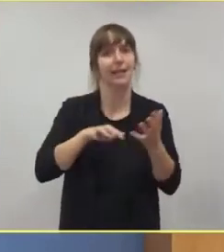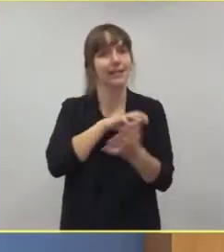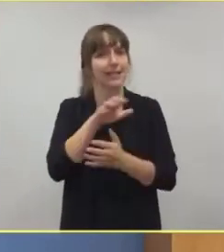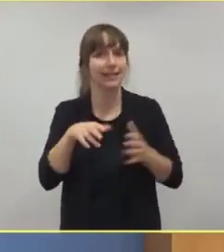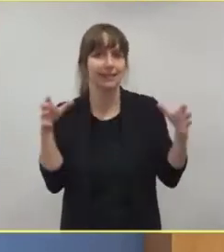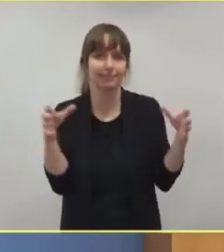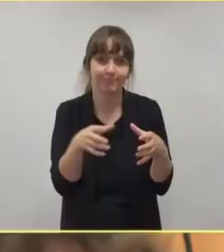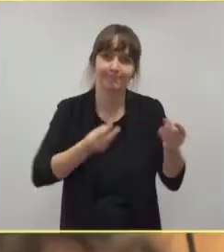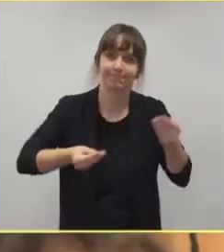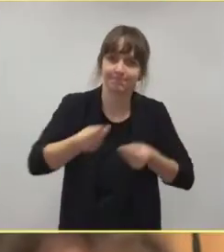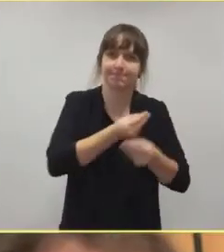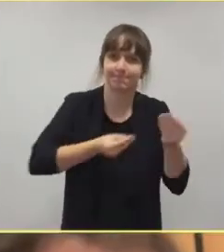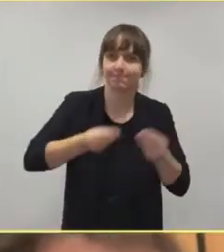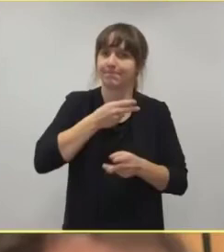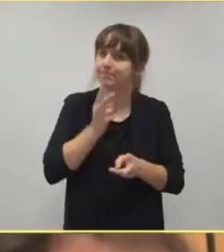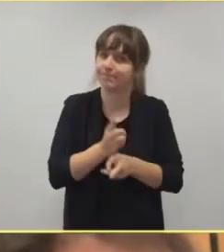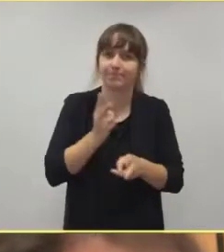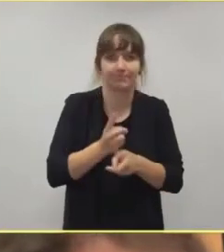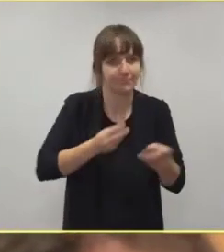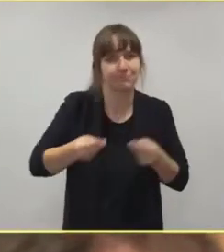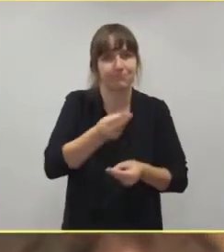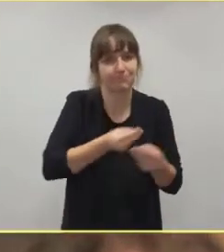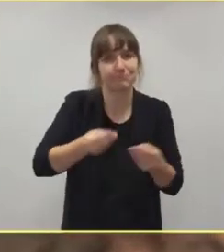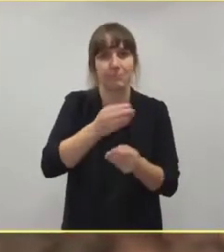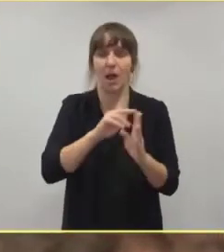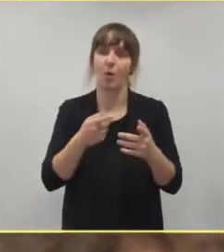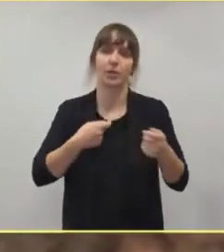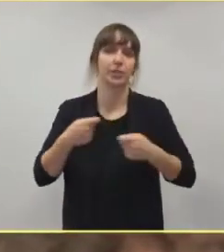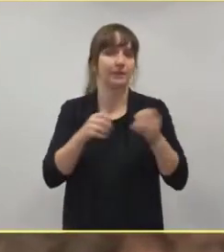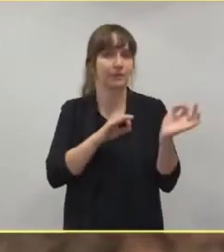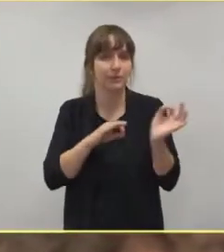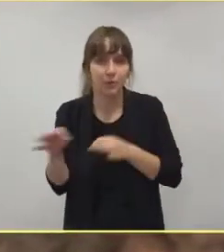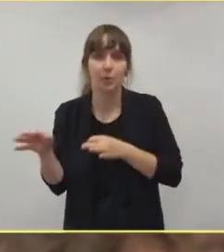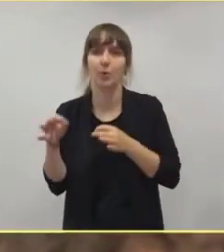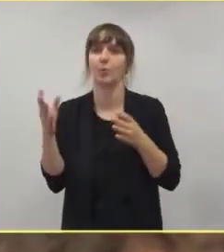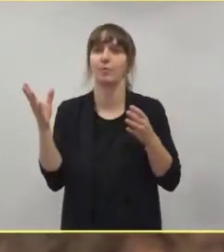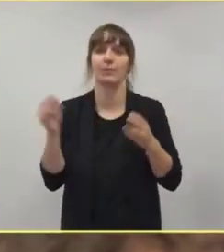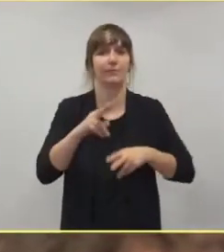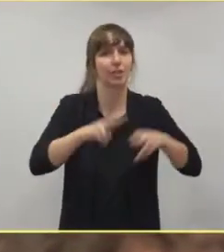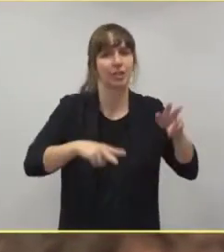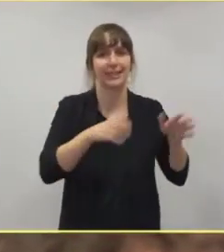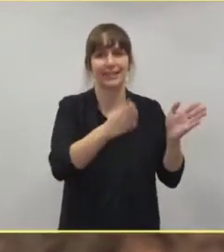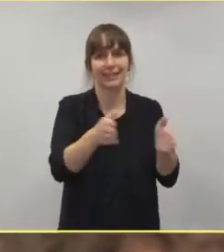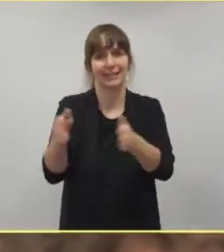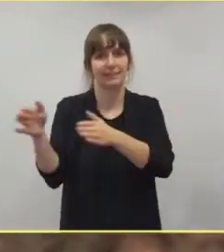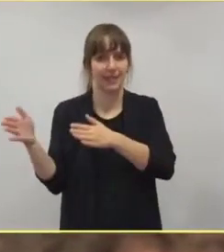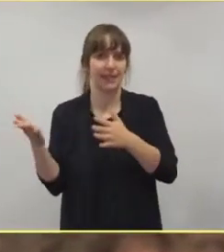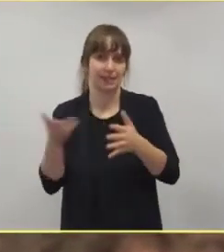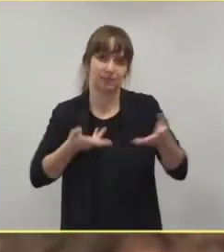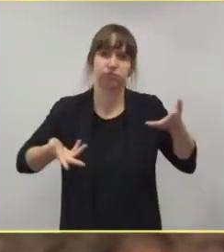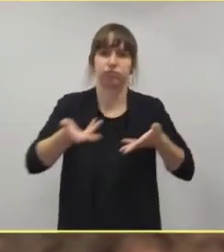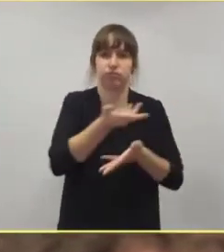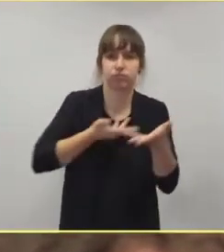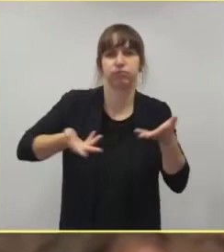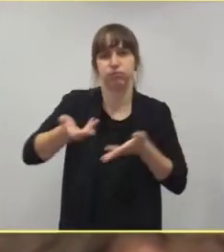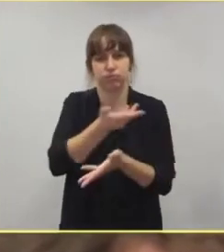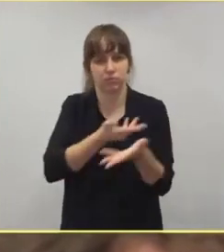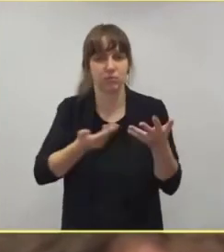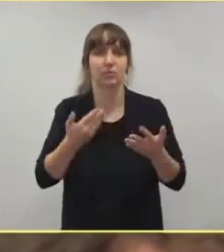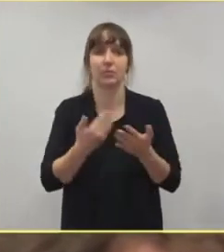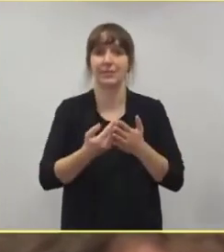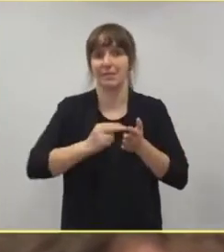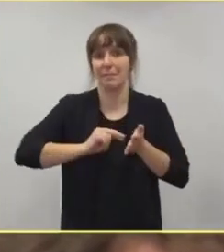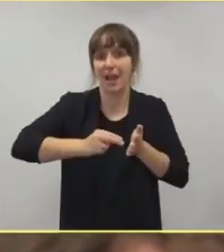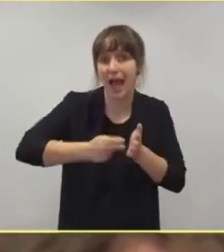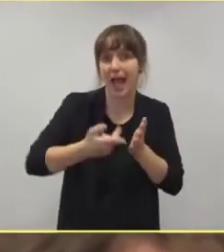auch in Betrieb hatten, auch mit unserer Geschäftsführung, mit verschiedenen Disziplinen. Und die Pläne, die sind